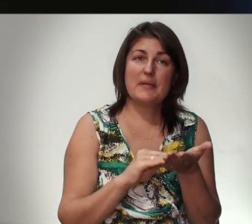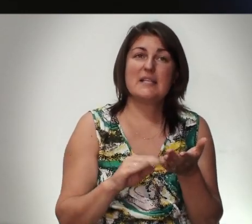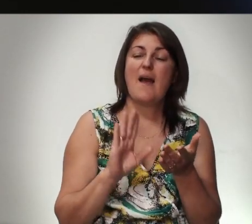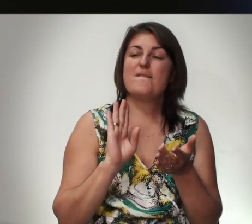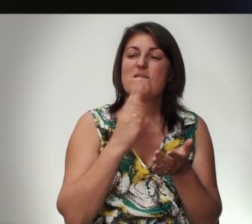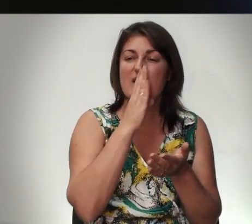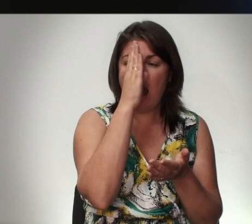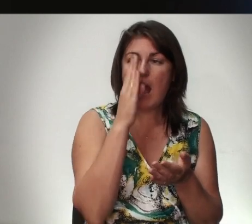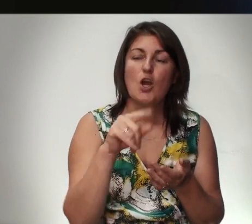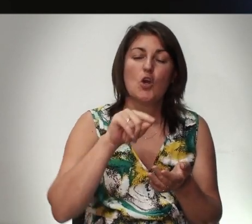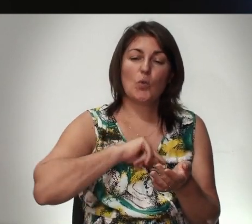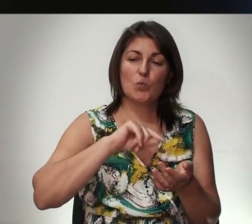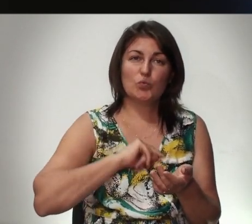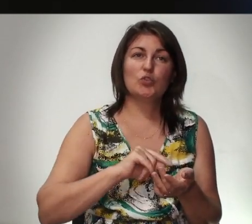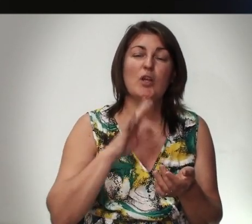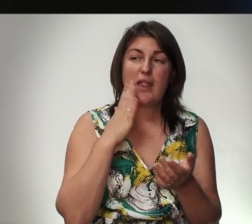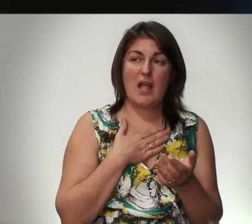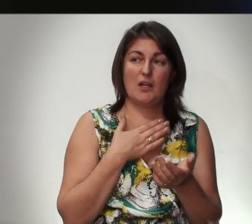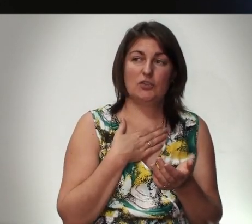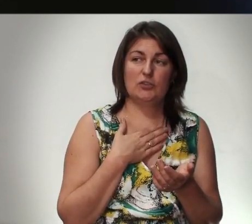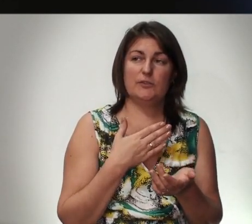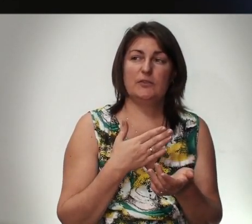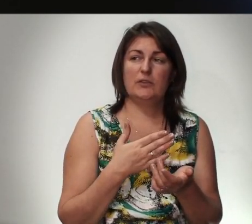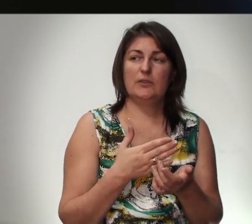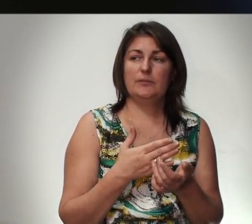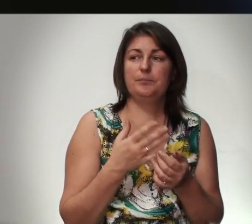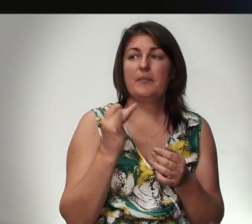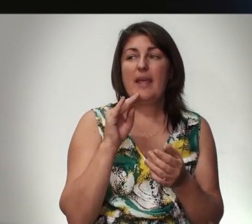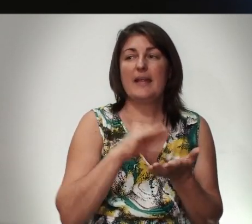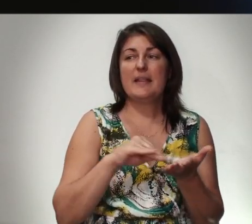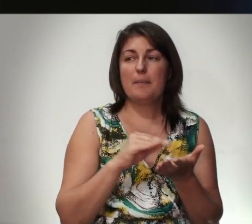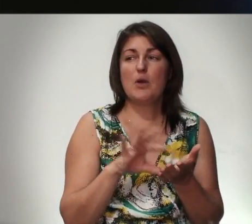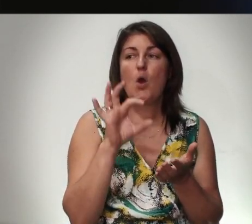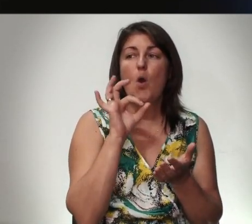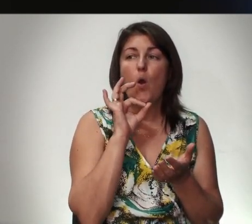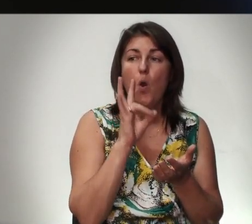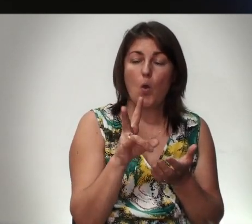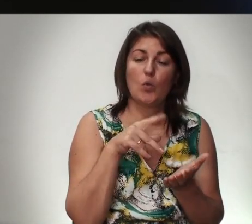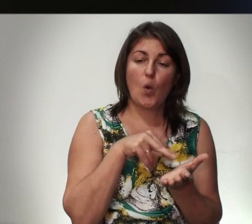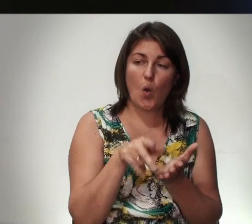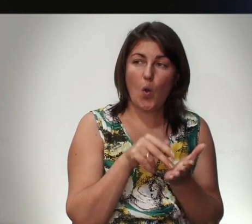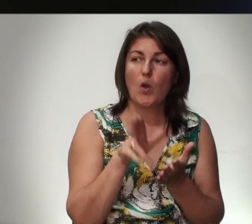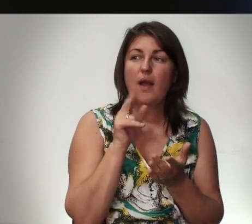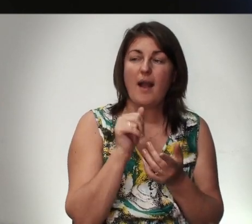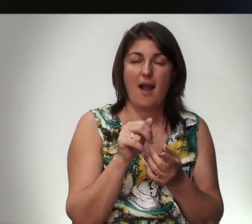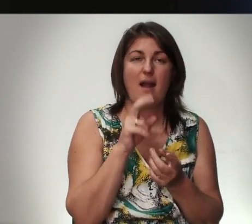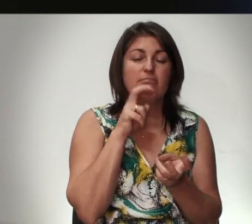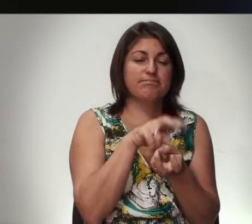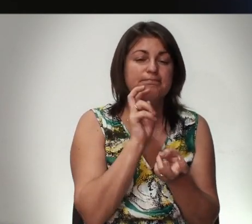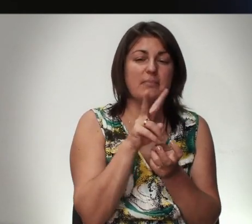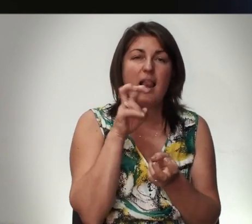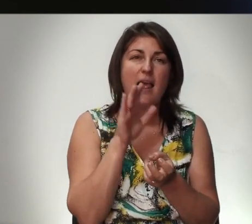Враг Души Нашей И написано Он Ходит Как рыкающий лев